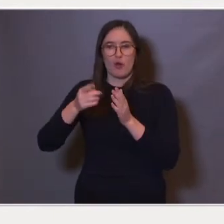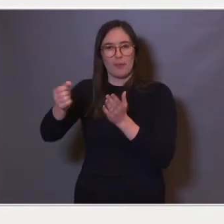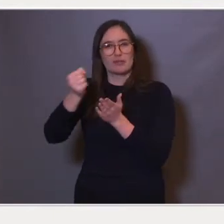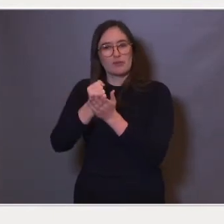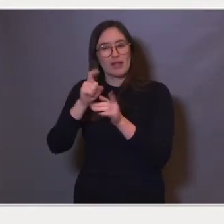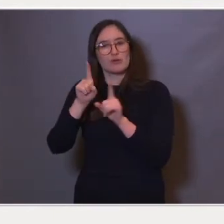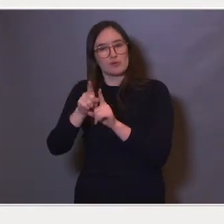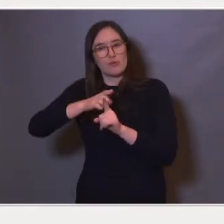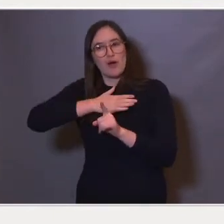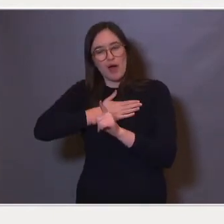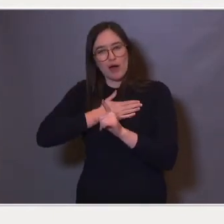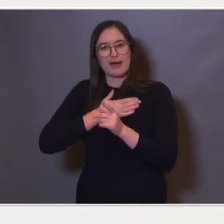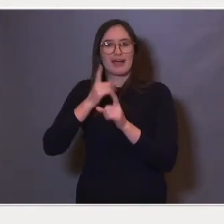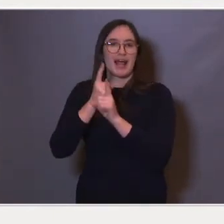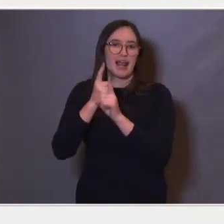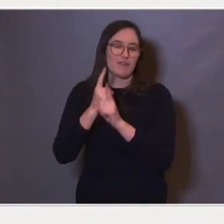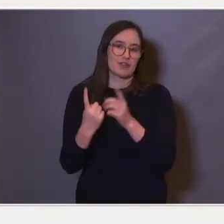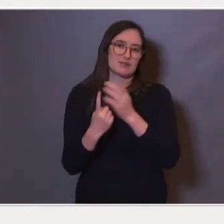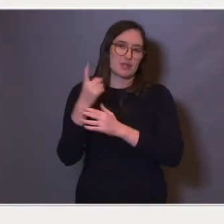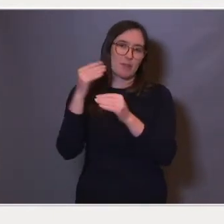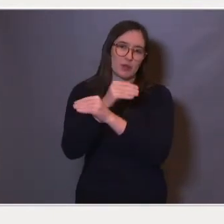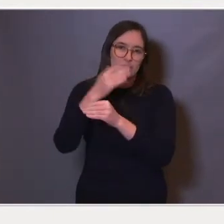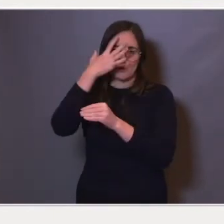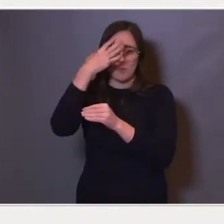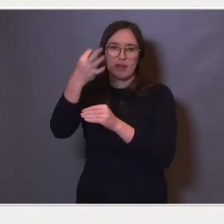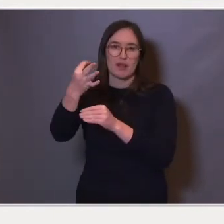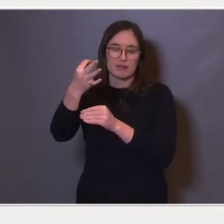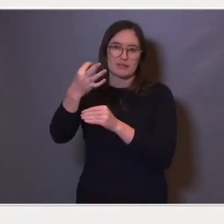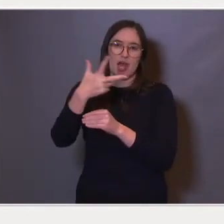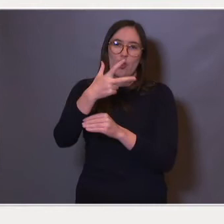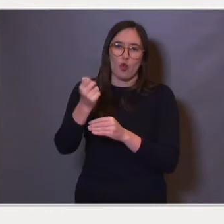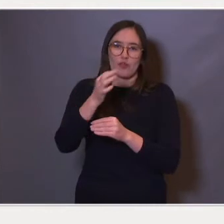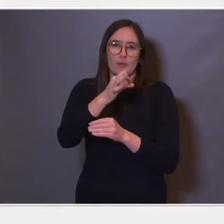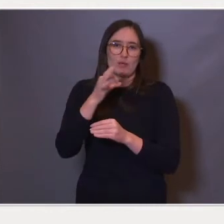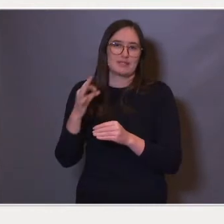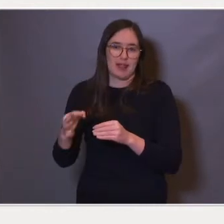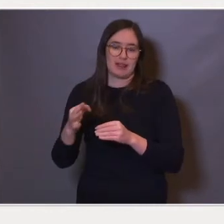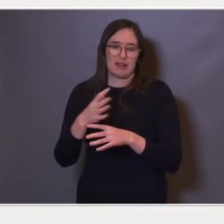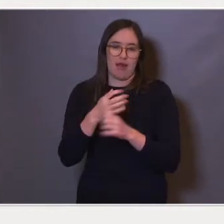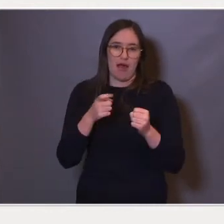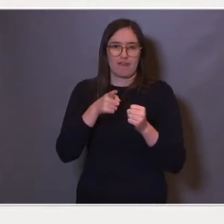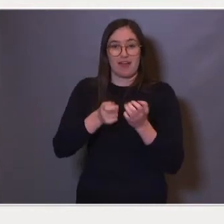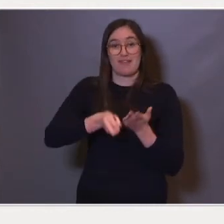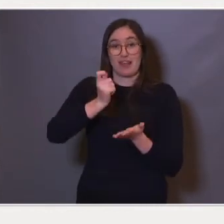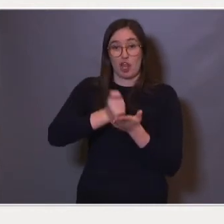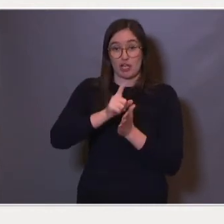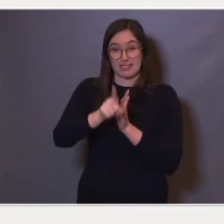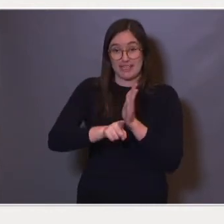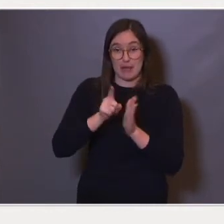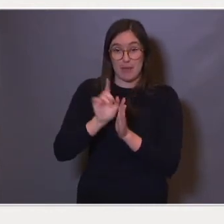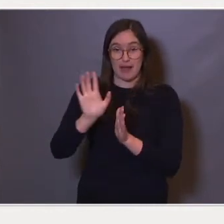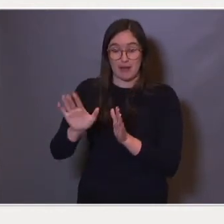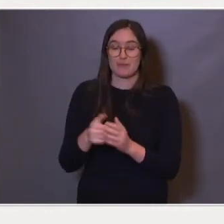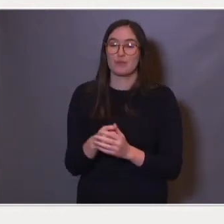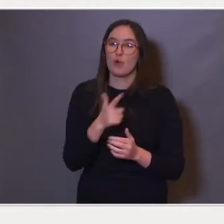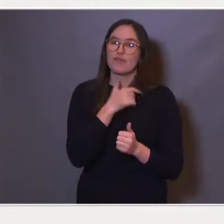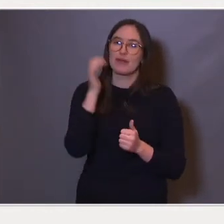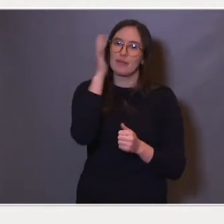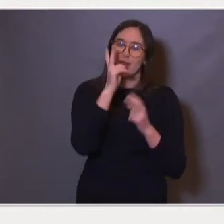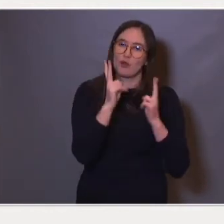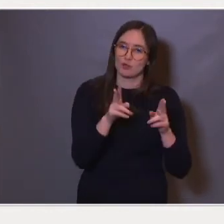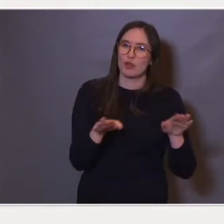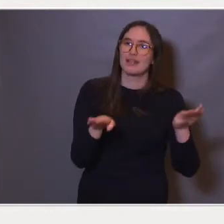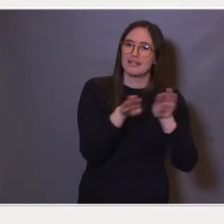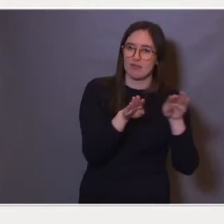spesialpedagogisk kompetanse i 80% av vedtakstimene. Og tilsvarende mener vi det skal være i